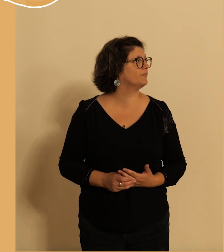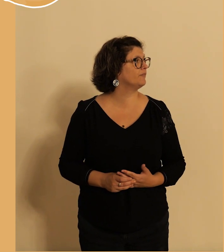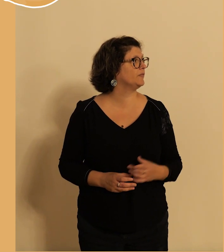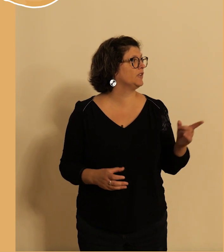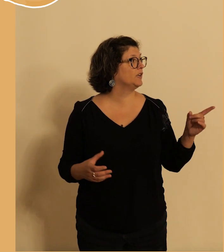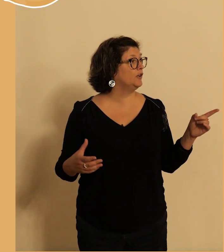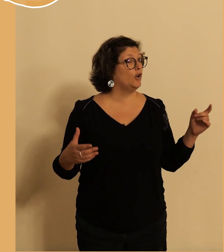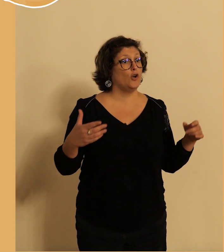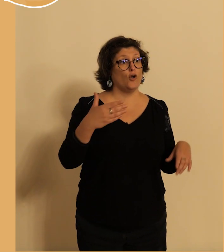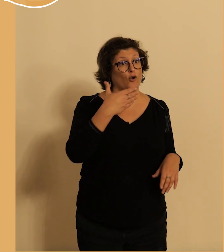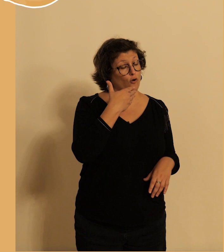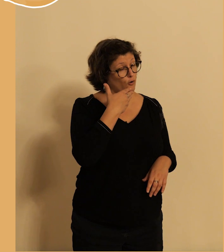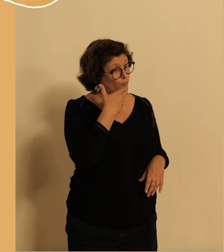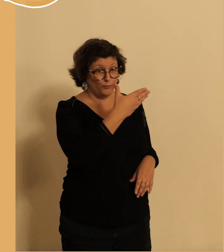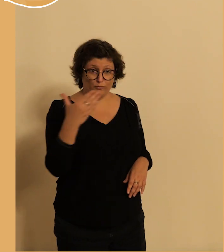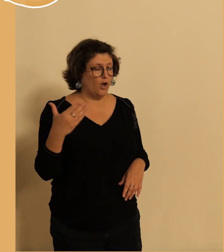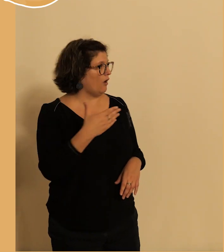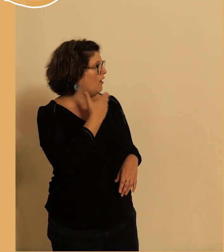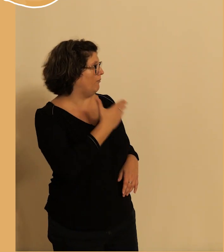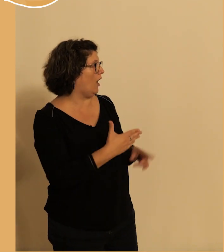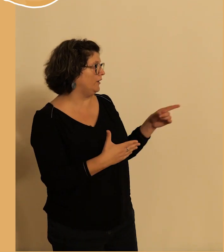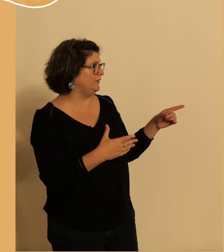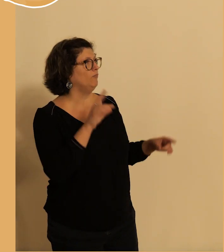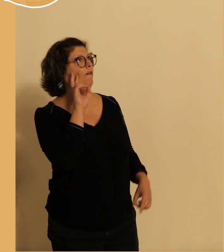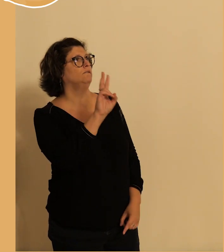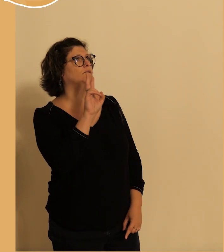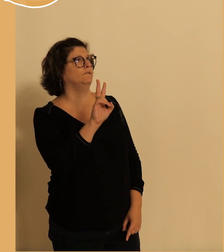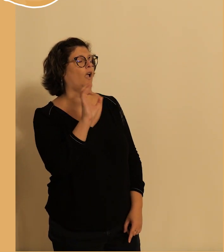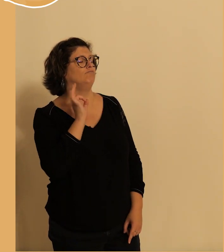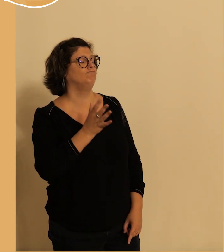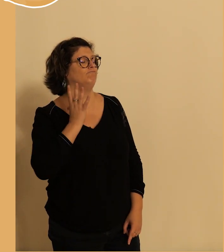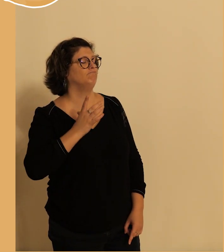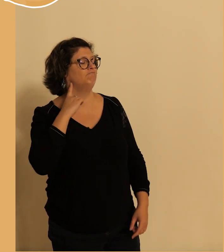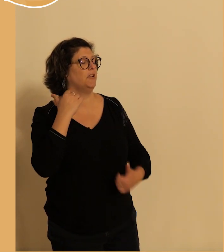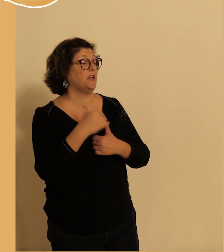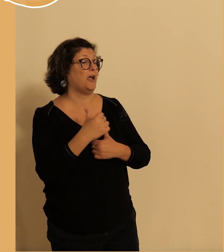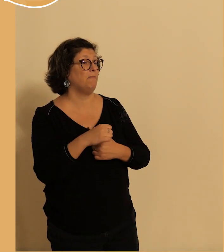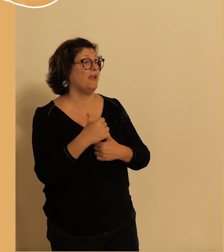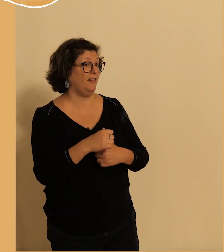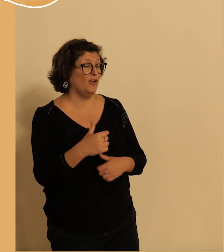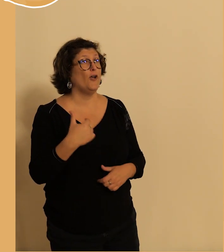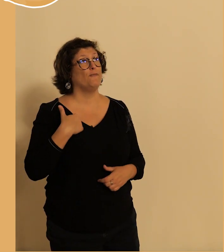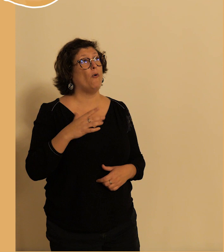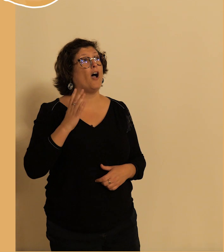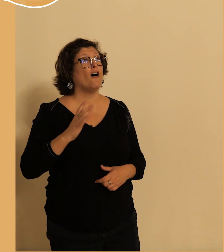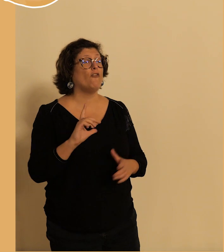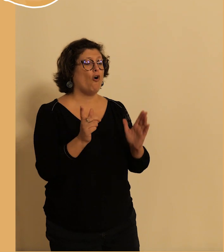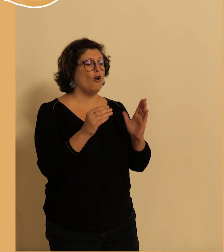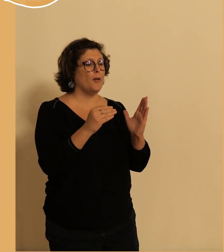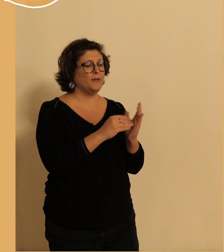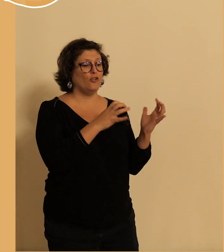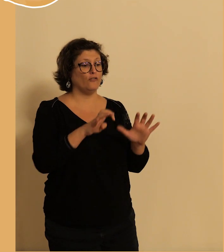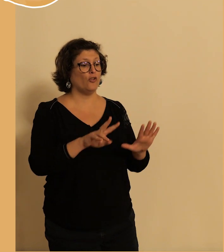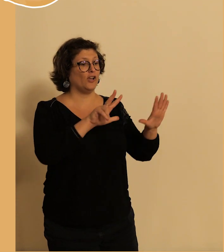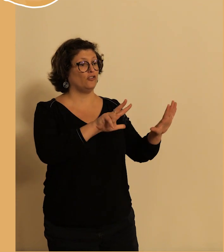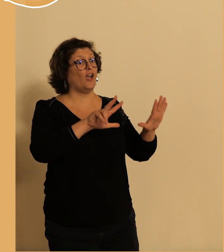bonsoir merci Jean-Luc ça me rappelle de très bons souvenirs j'ai été élu entre 89 et 95 avec Jean